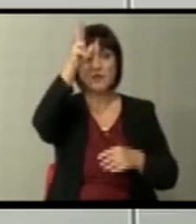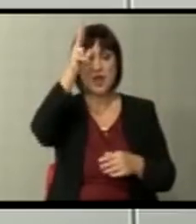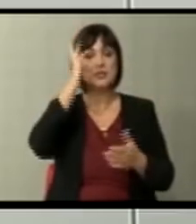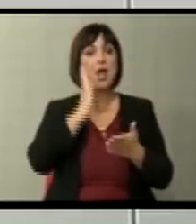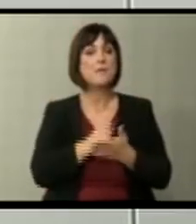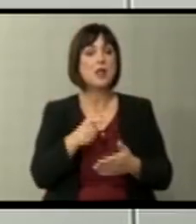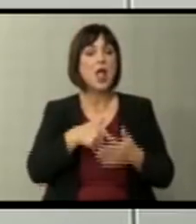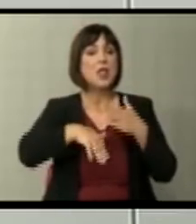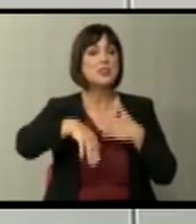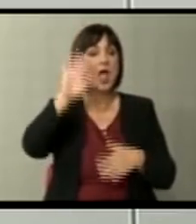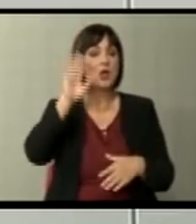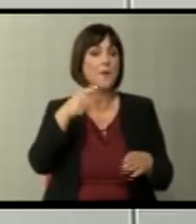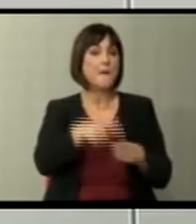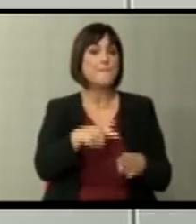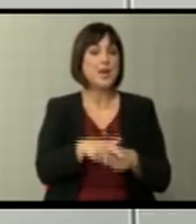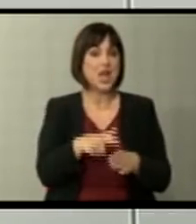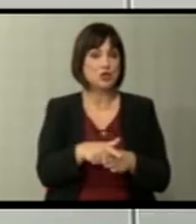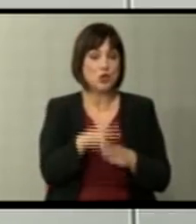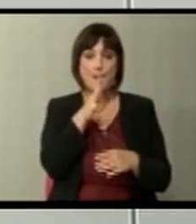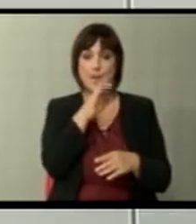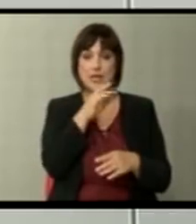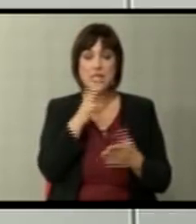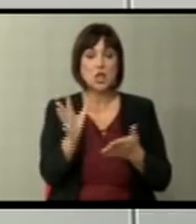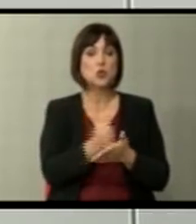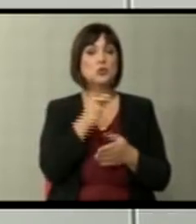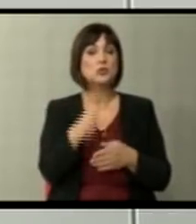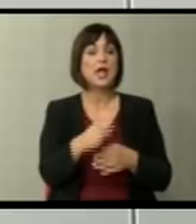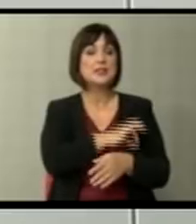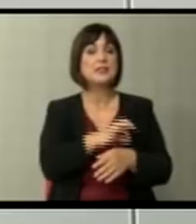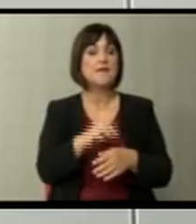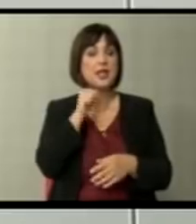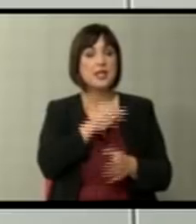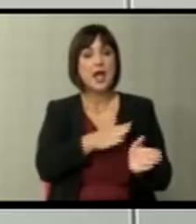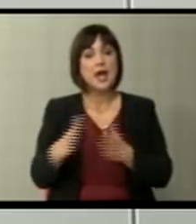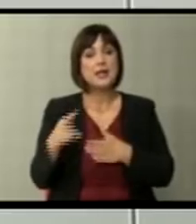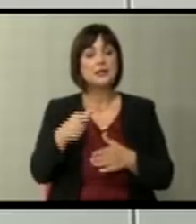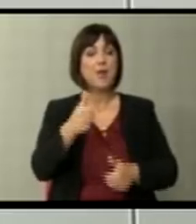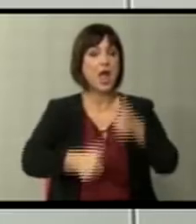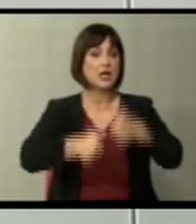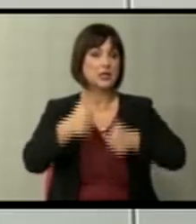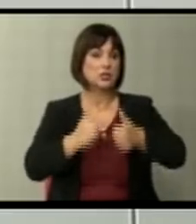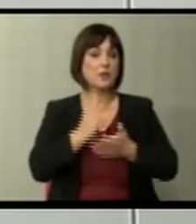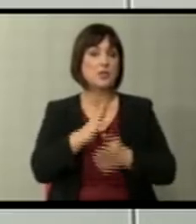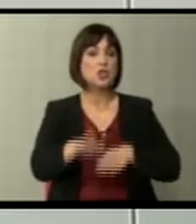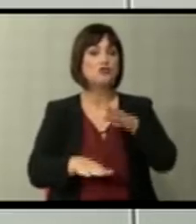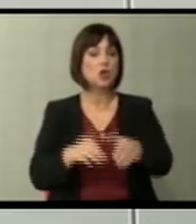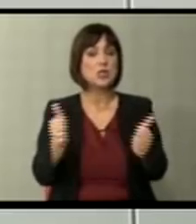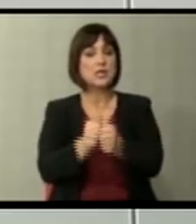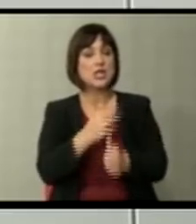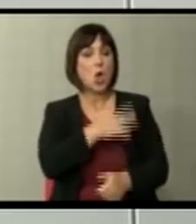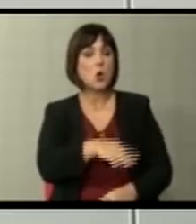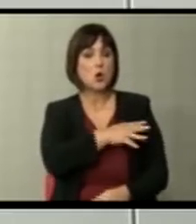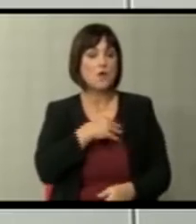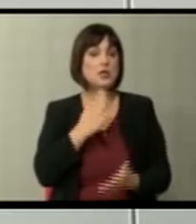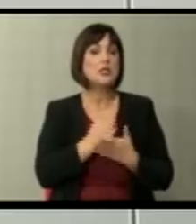беа најголемите пречки Македонија да дојде на дневен ред да добие кандидатски статус и да го држи чекорот со Хрватска, зашто ние